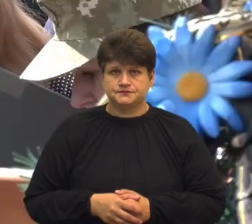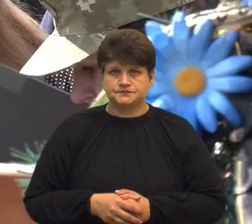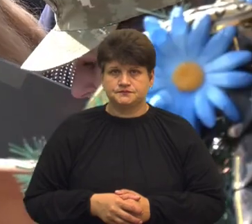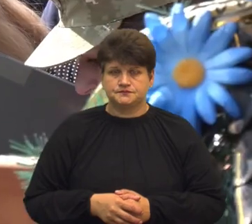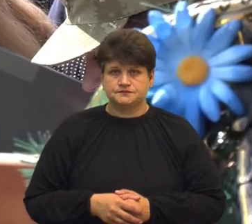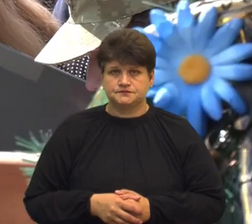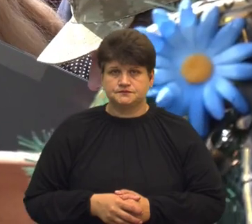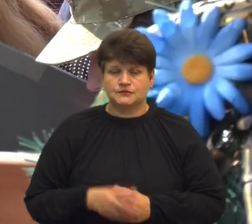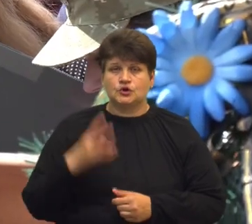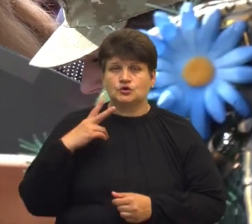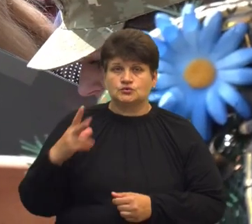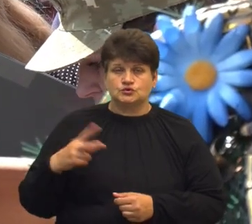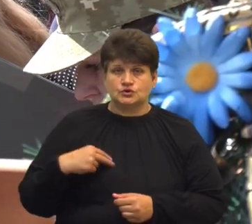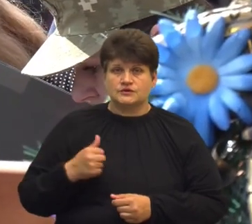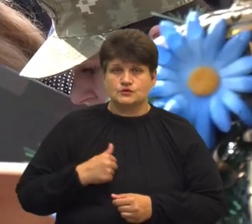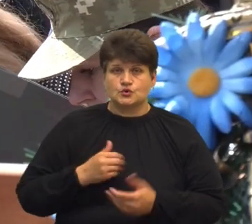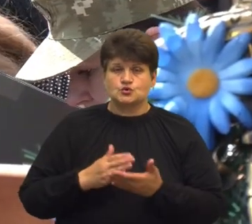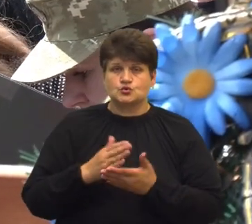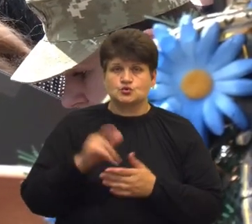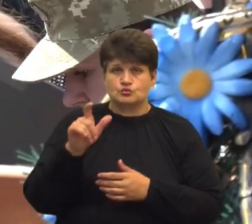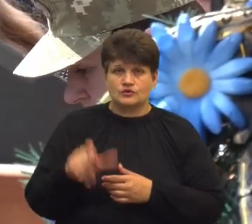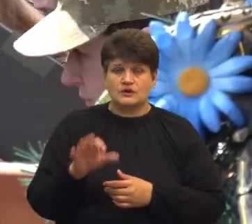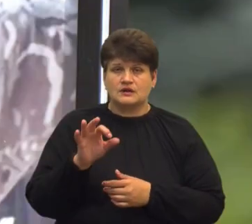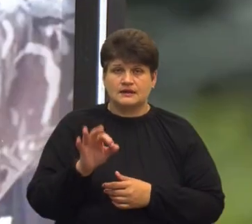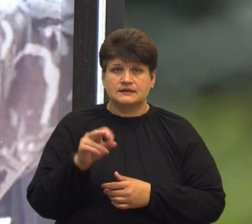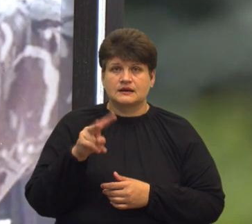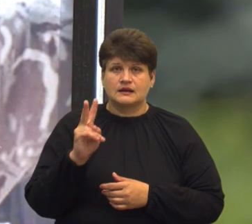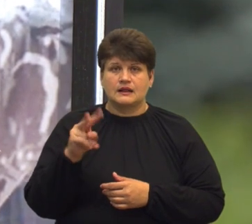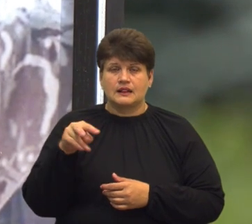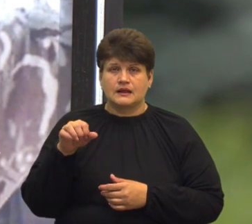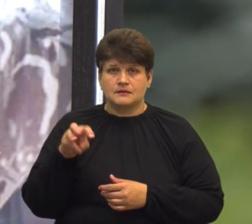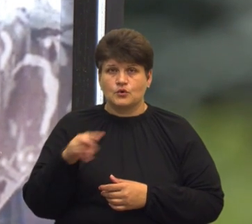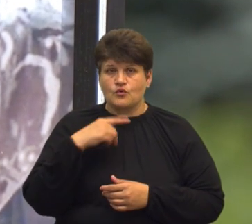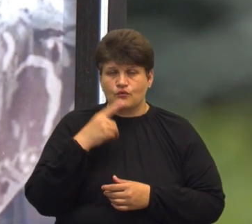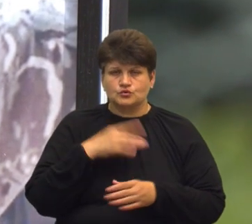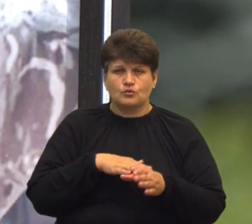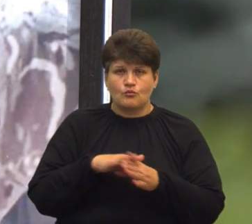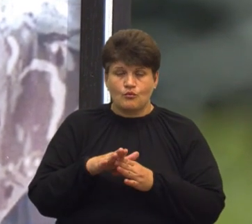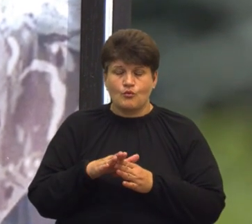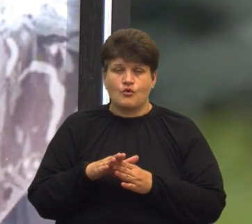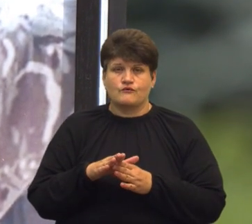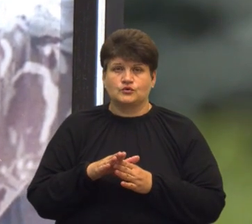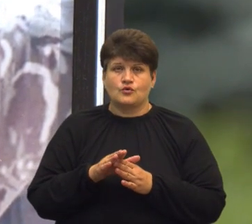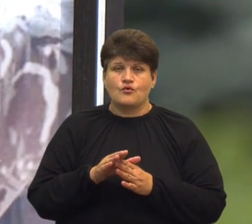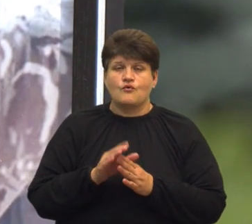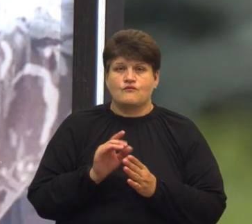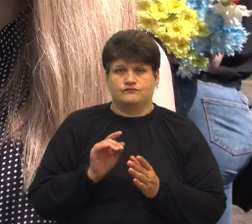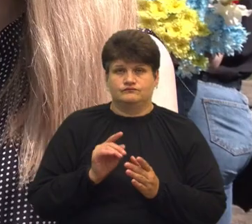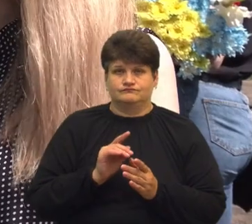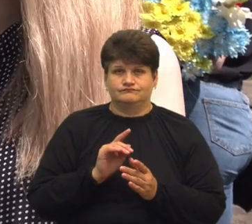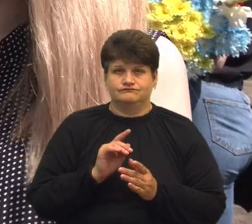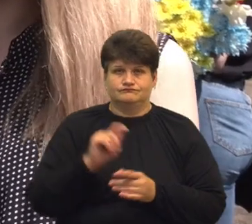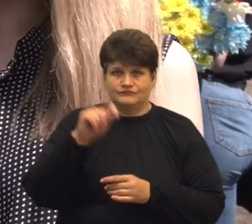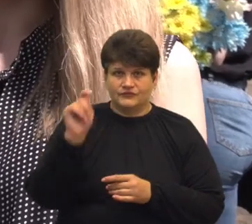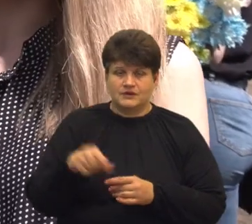Донька військовослужбовця Олена Клим розповідає, що до повномасштабного вторгнення батько працював далекобійником. На фронт пішов добровольцем.